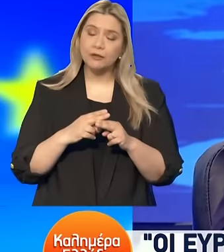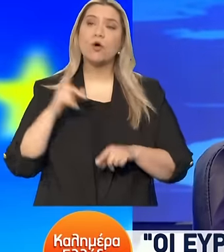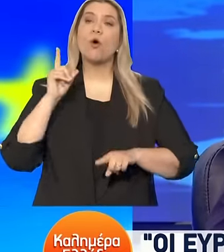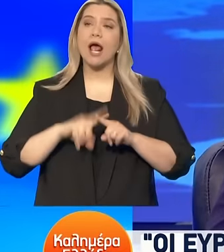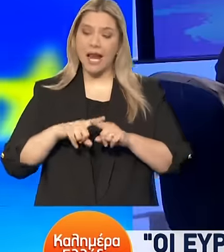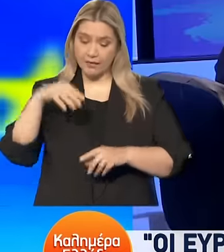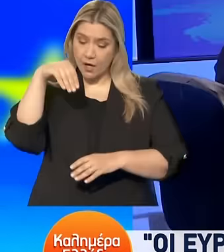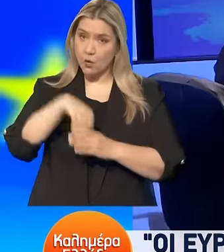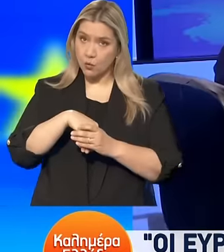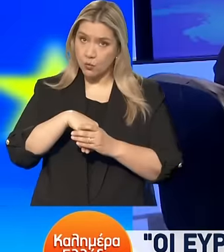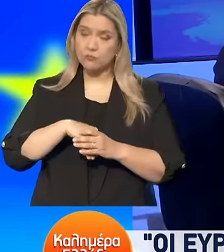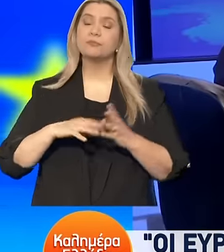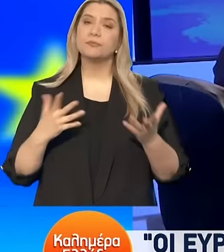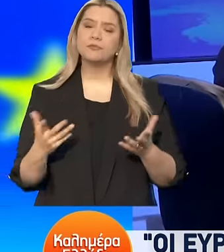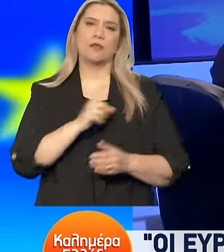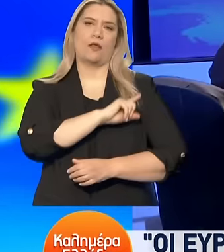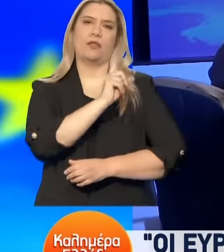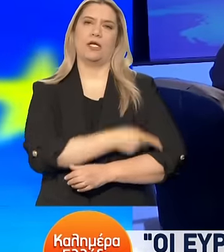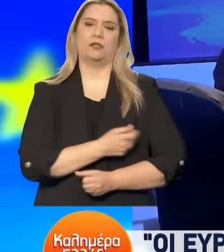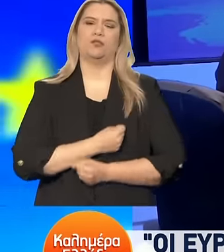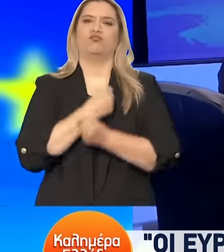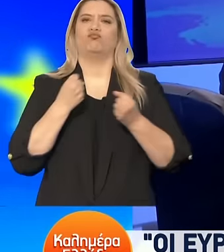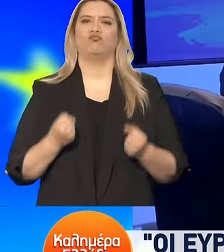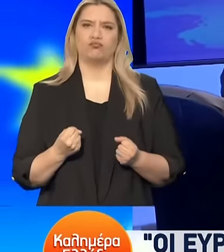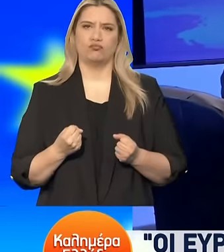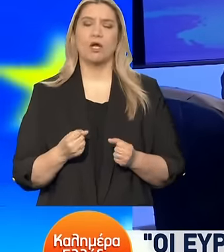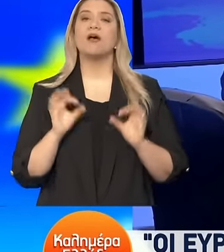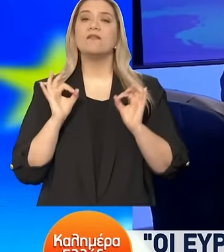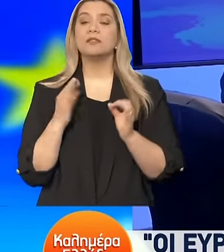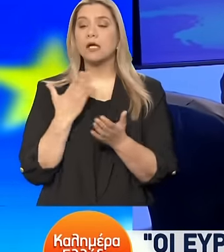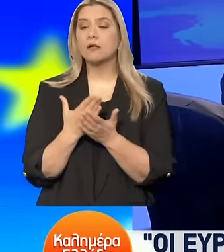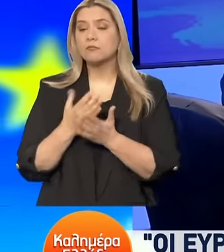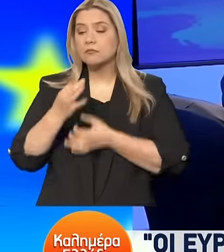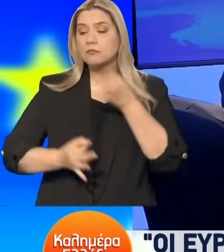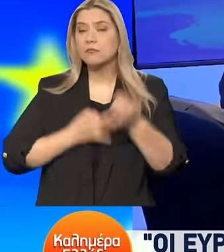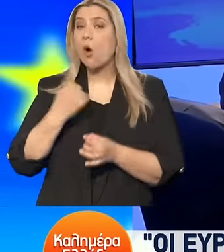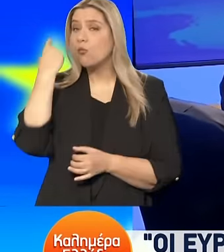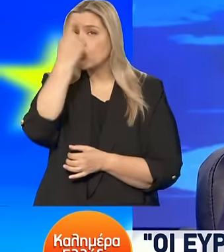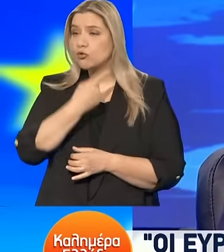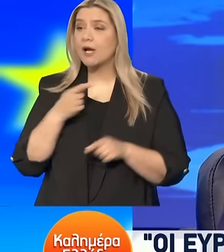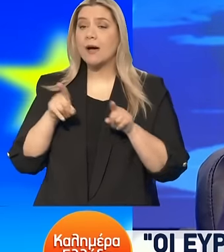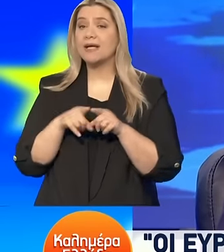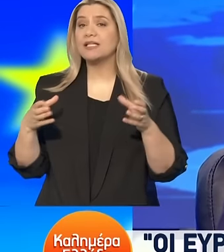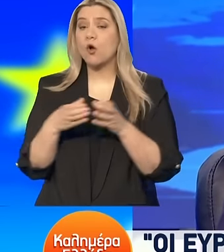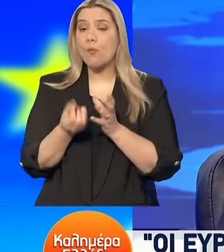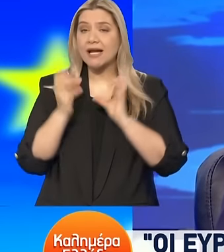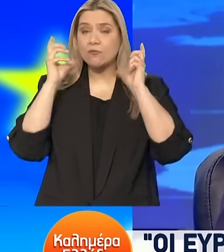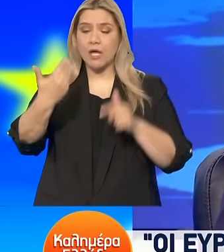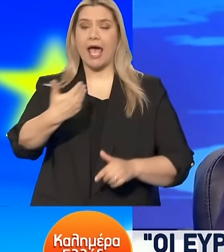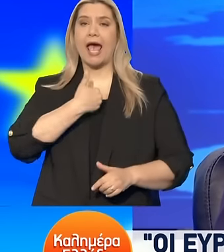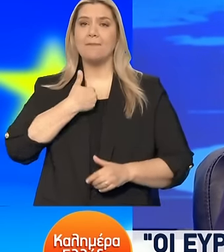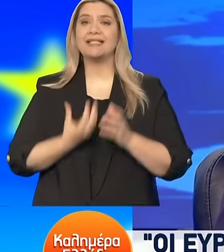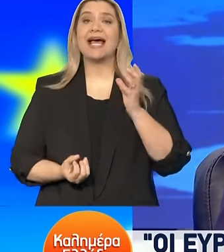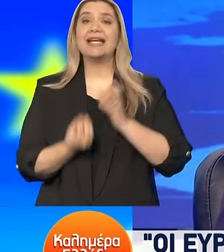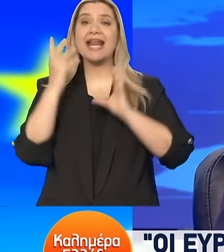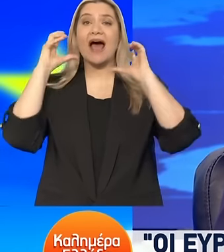διαπραγμάτευση όσο το δυνατόν πιο ισχυρή. Και το επιχείρημα της Νέας Δημοκρατίας και το δικό μου προσωπικά είναι ότι εμείς είμαστε το κόμμα της Ευρώπης. Έχουμε